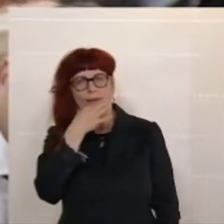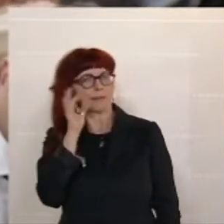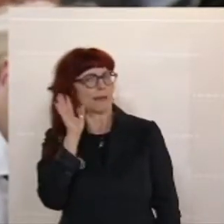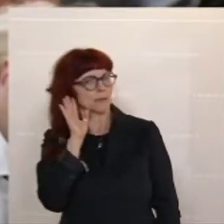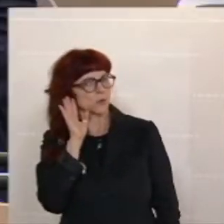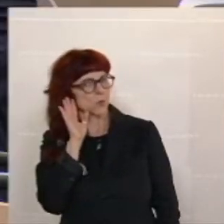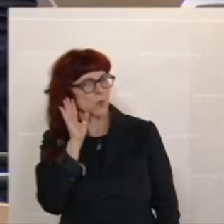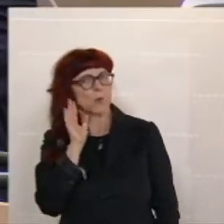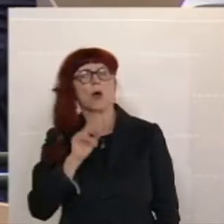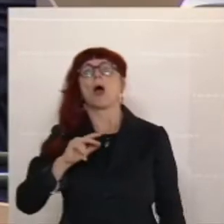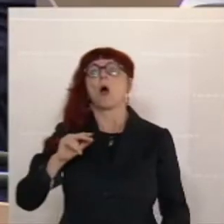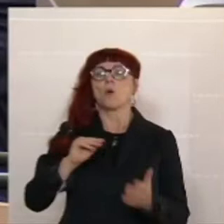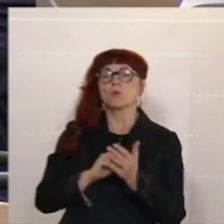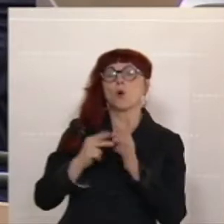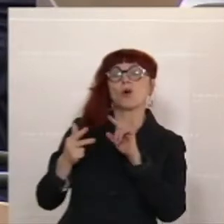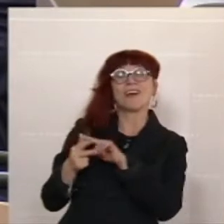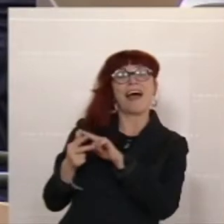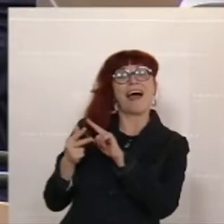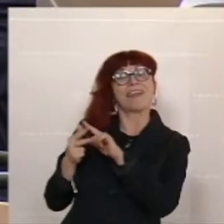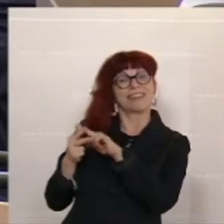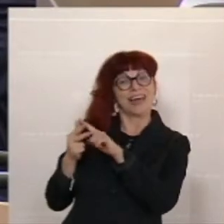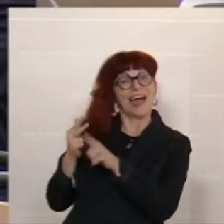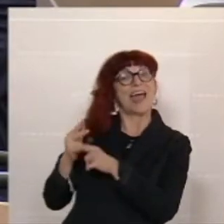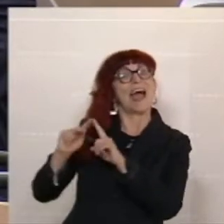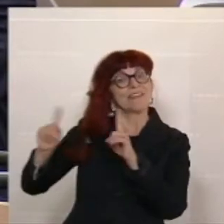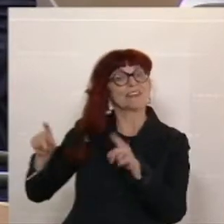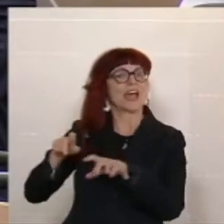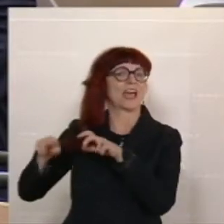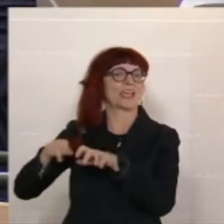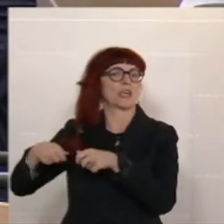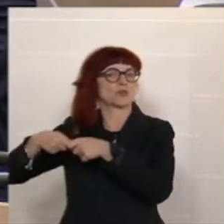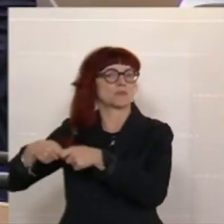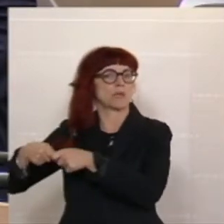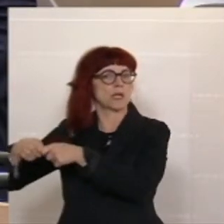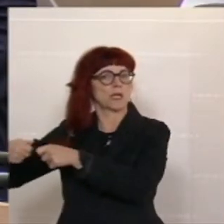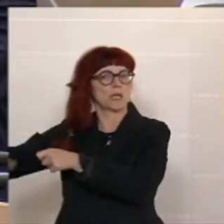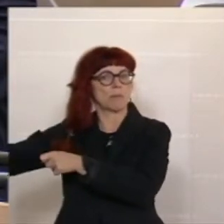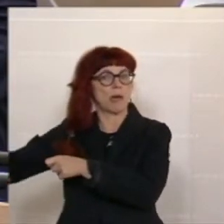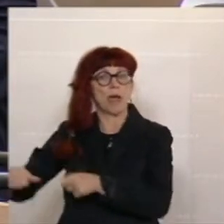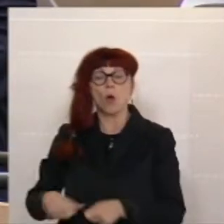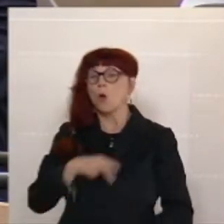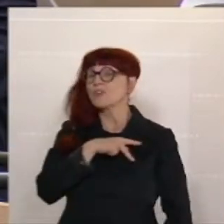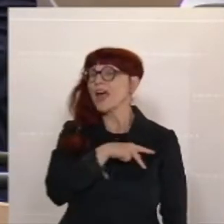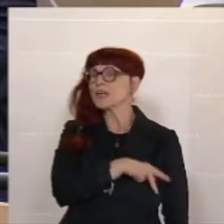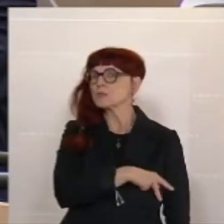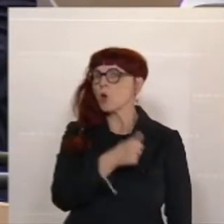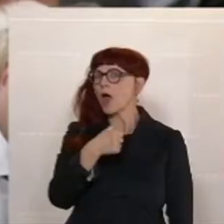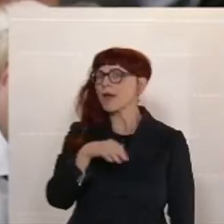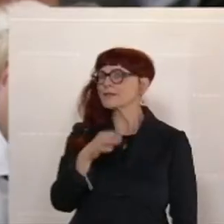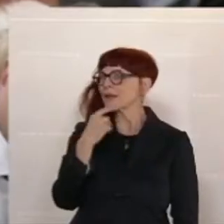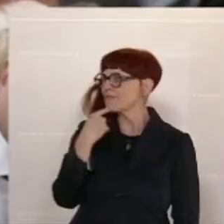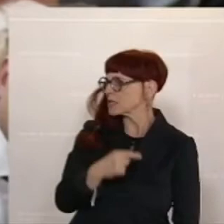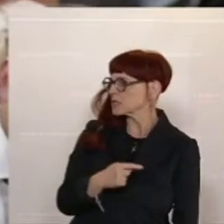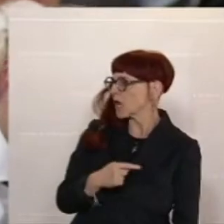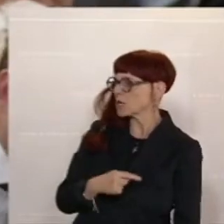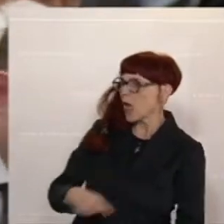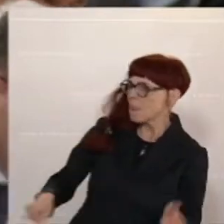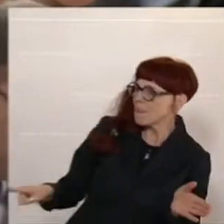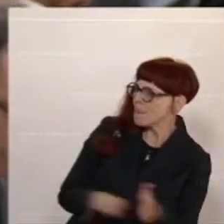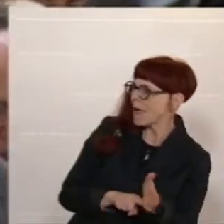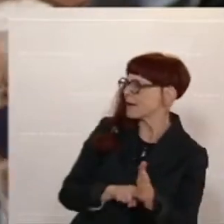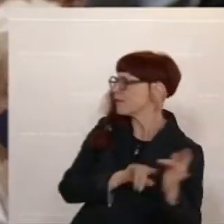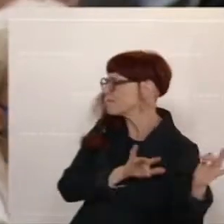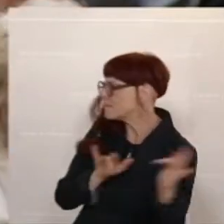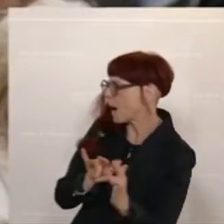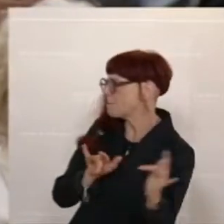Es sind weitere drei Regierungsmitglieder da. Und die SPÖ hat nichts anderes zu tun, als zu diffamieren, als